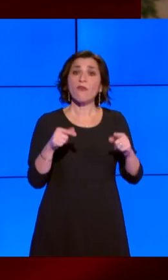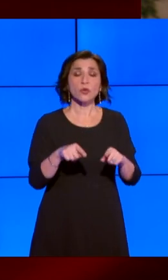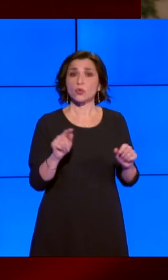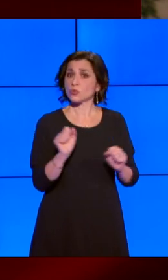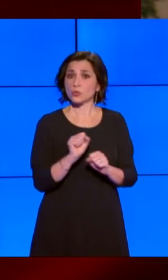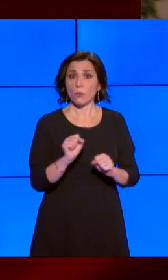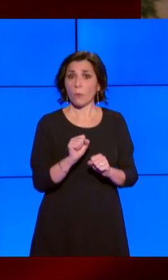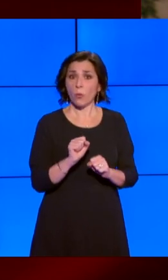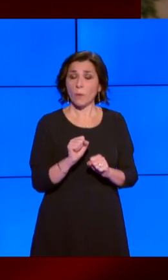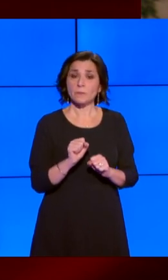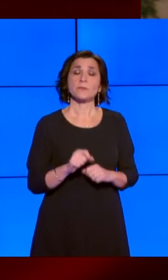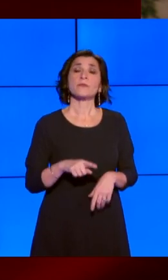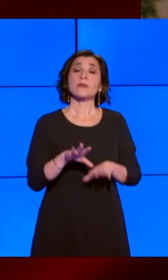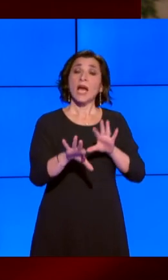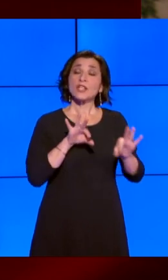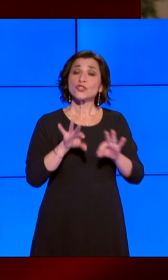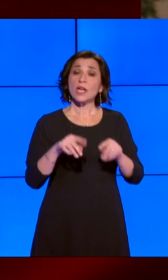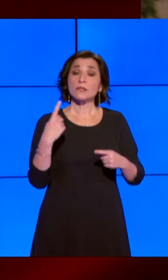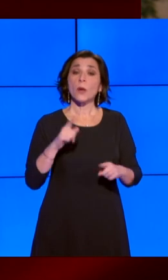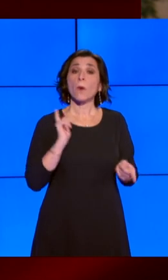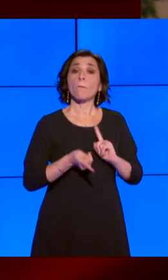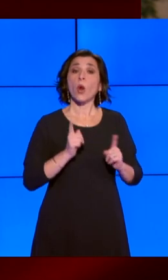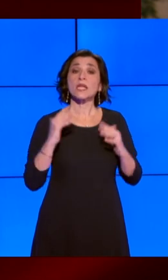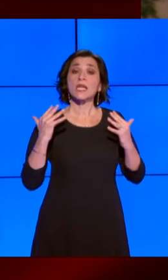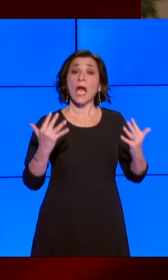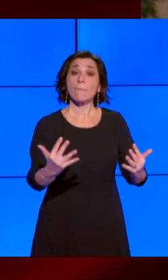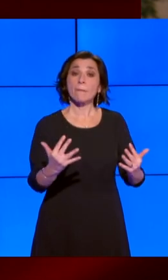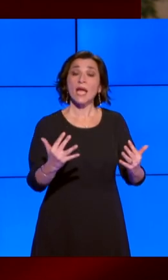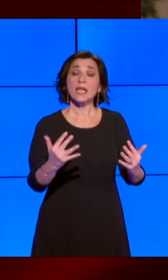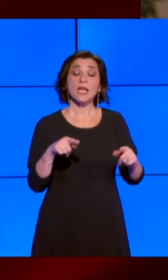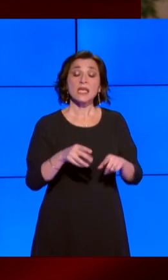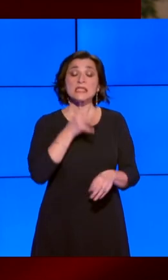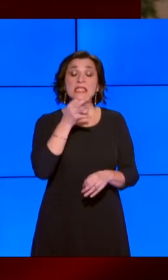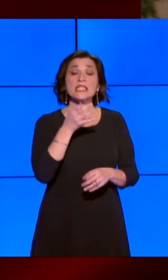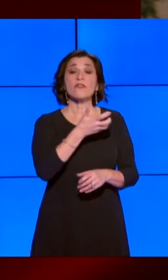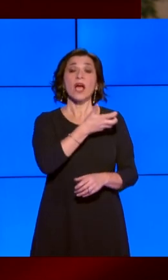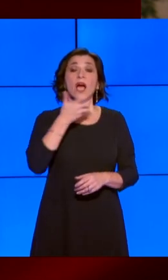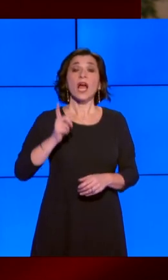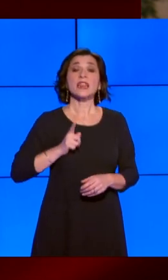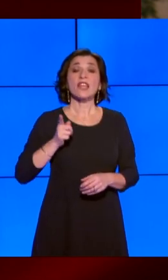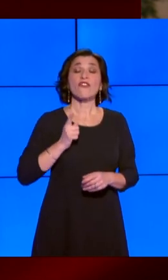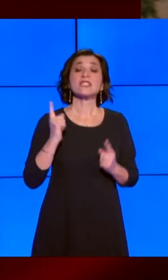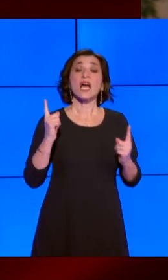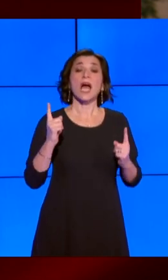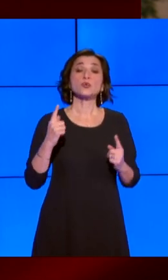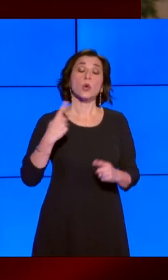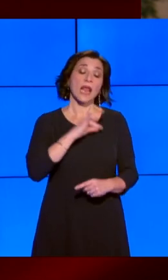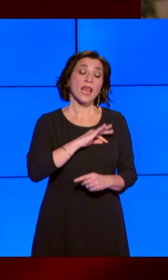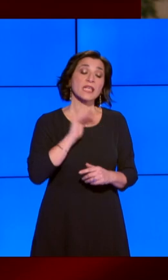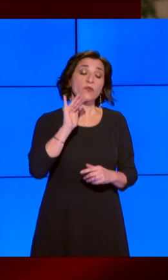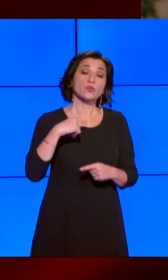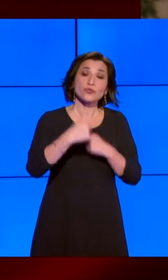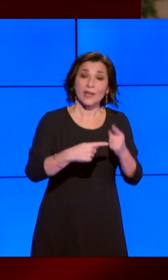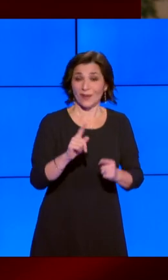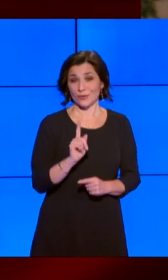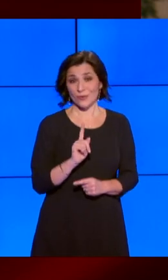ambientali non sono soltanto una indispensabile difesa della natura nell'interesse delle future generazioni, ma